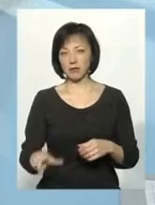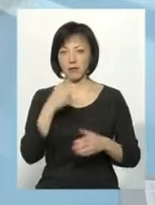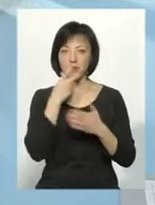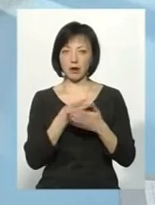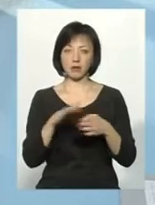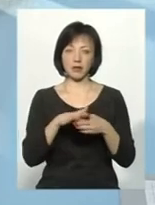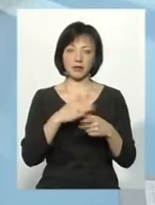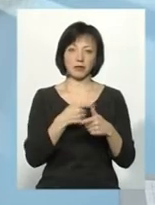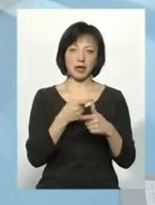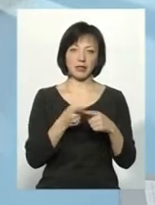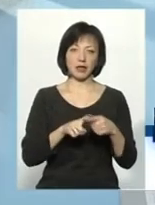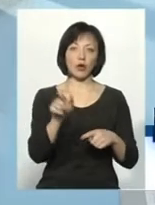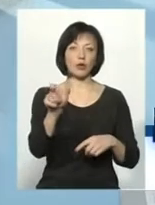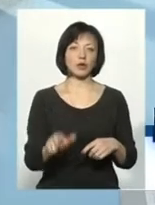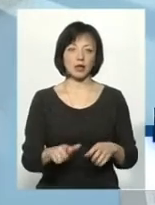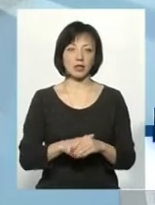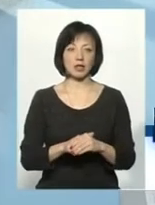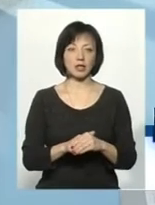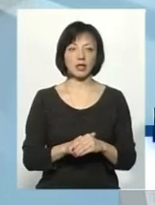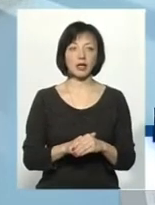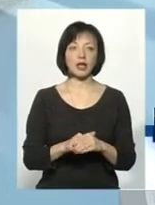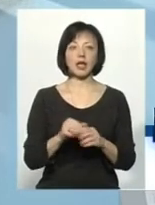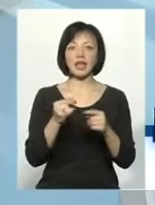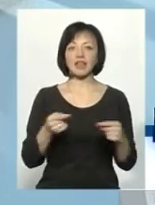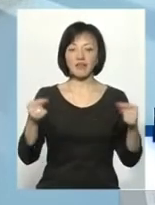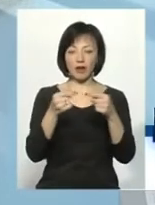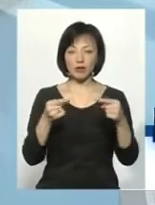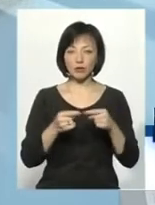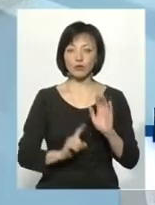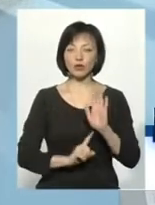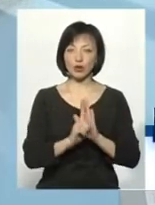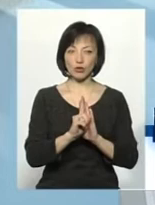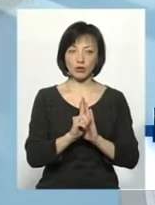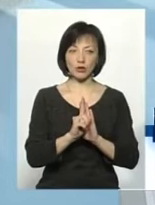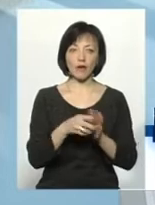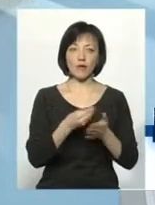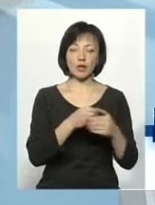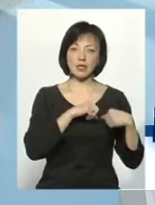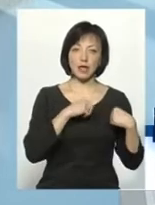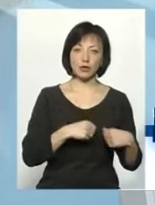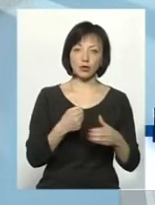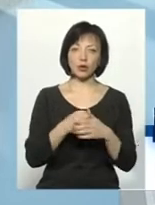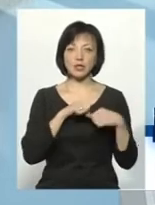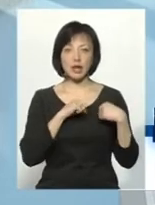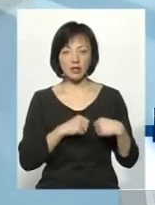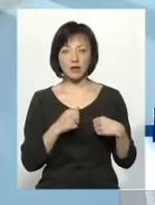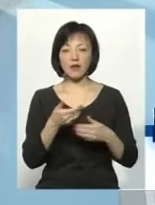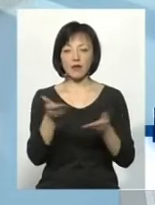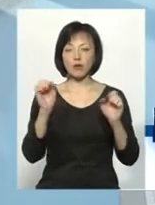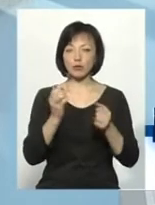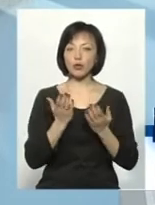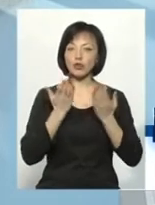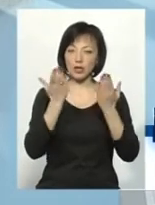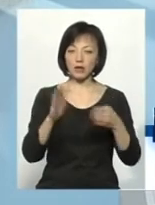бачу прізвище ім'я цієї людини. Ну і, звичайно, ідентифікатори з початку фонду «Серце до серця», де ви можете